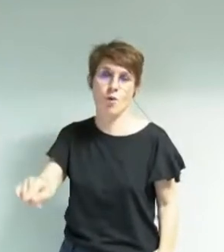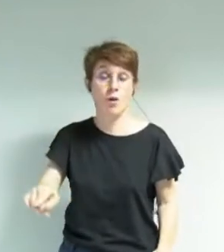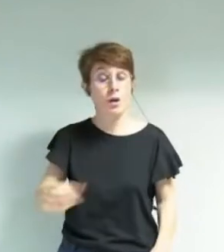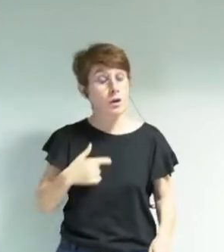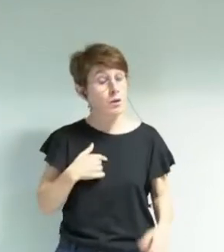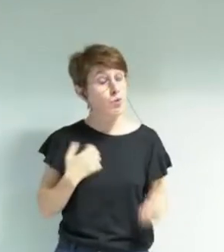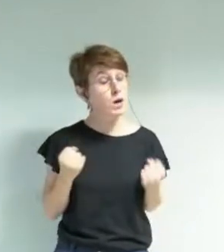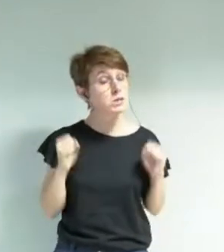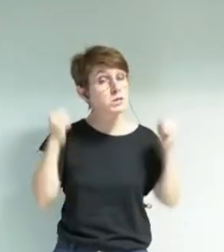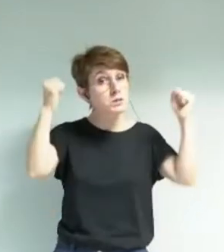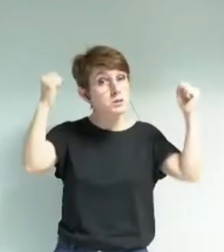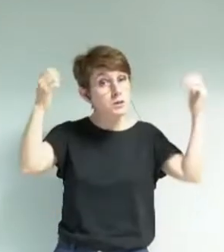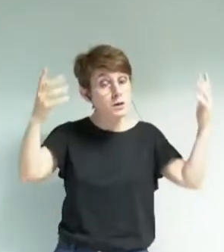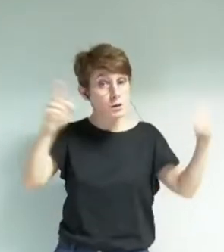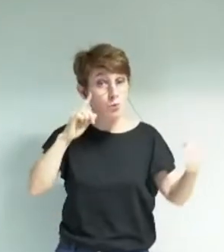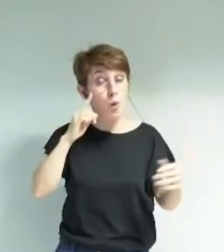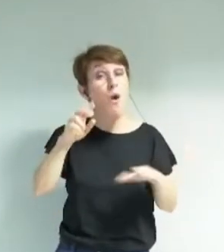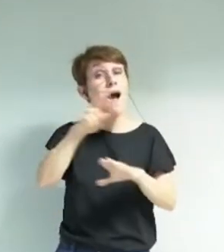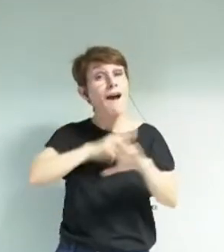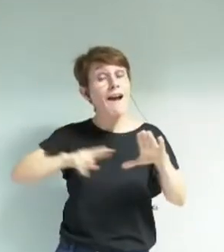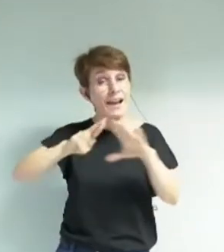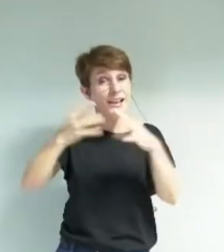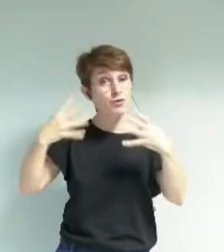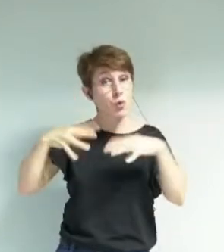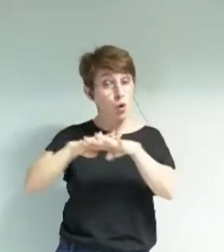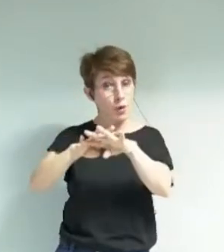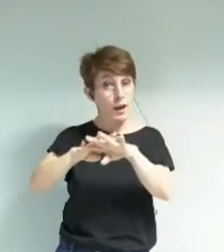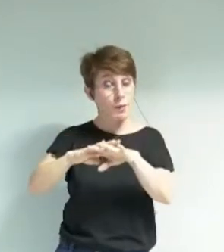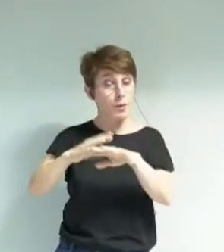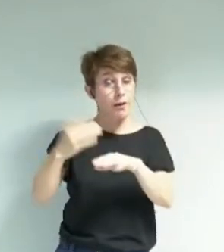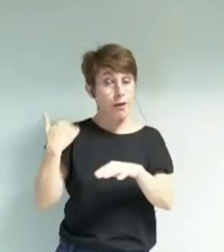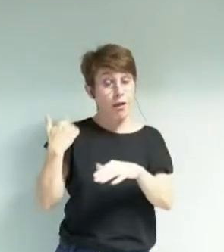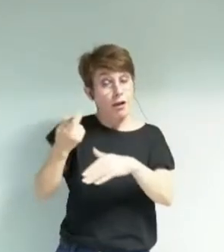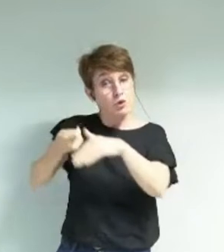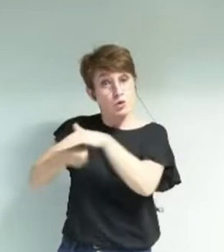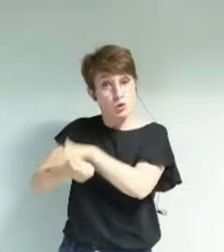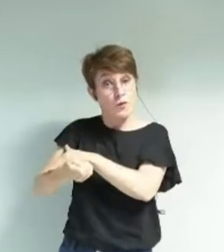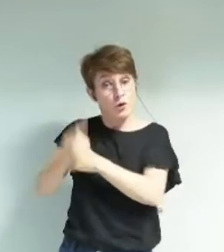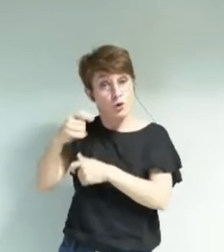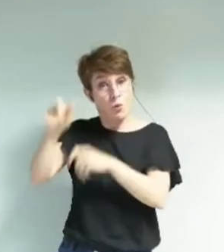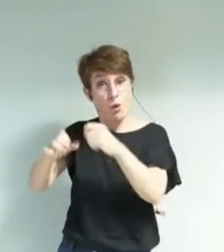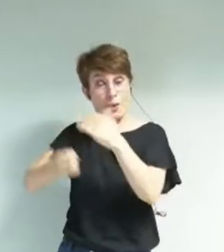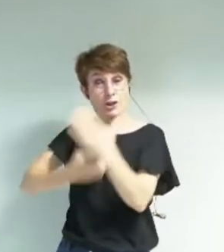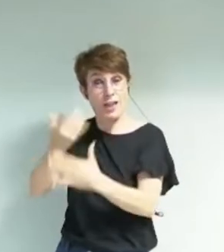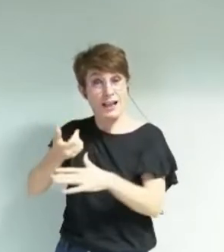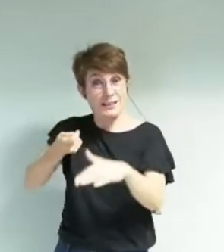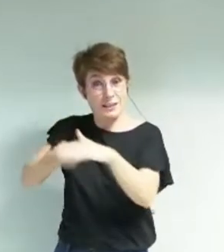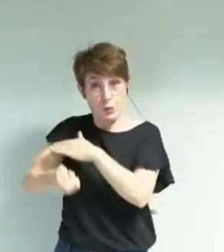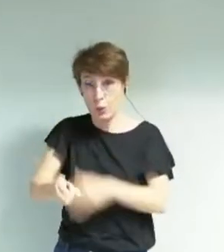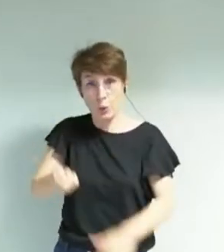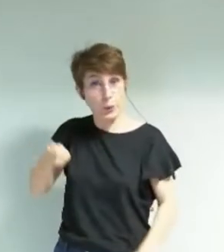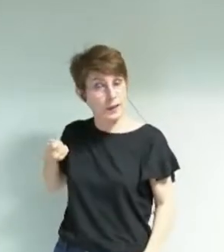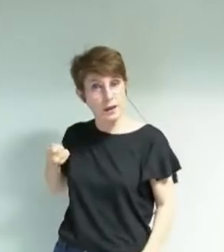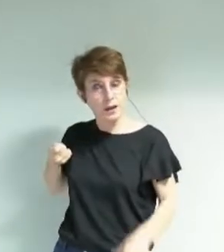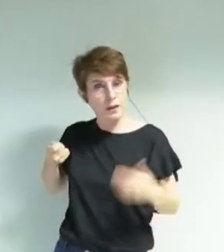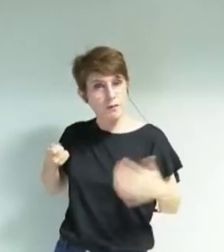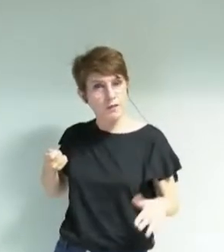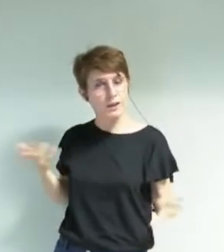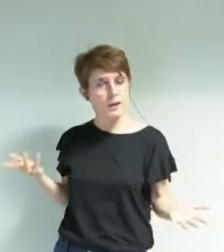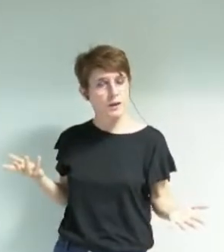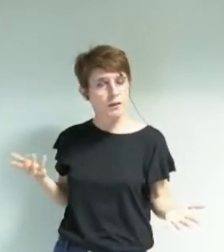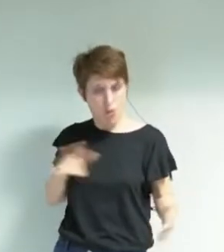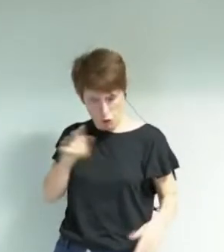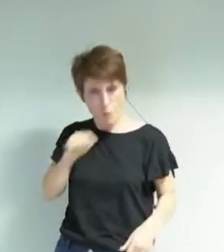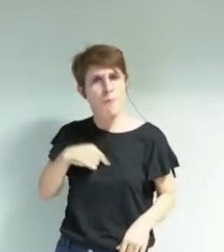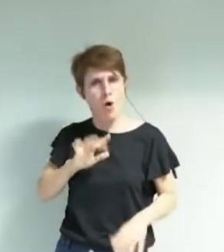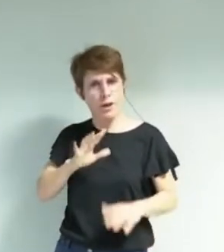retirer sans annonce préalable des subventions à des acteurs conventionnés. Dans une démocratie aussi abîmée que la nôtre, la puissance publique doit tenir